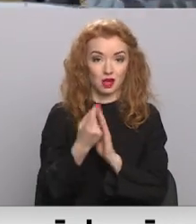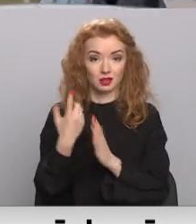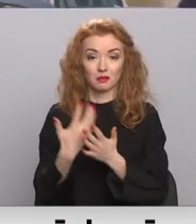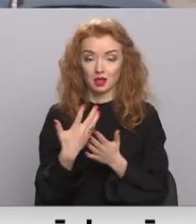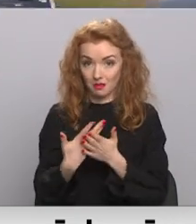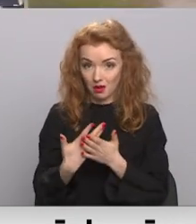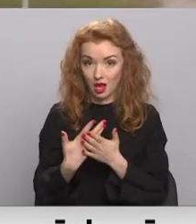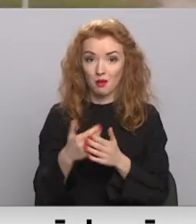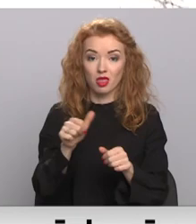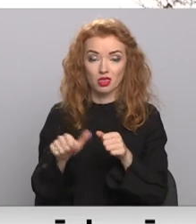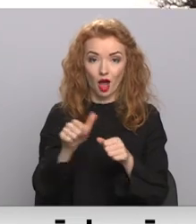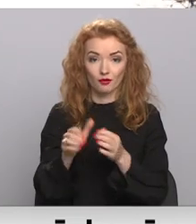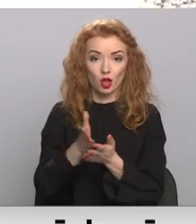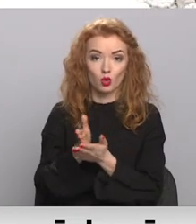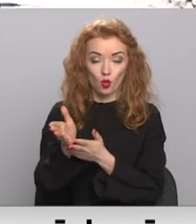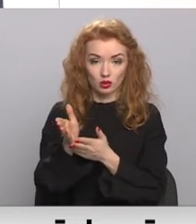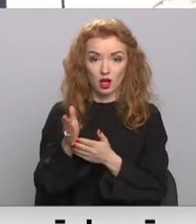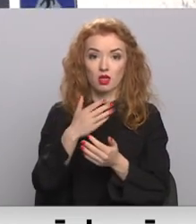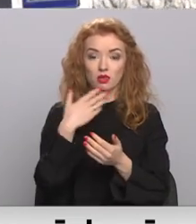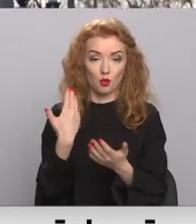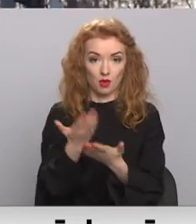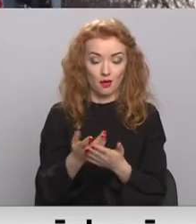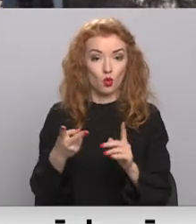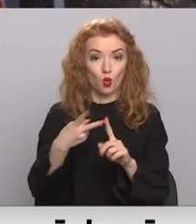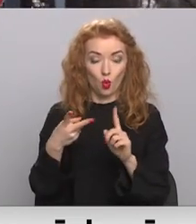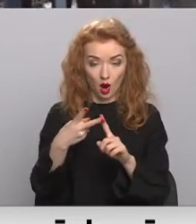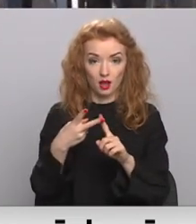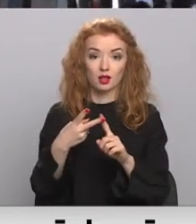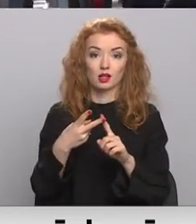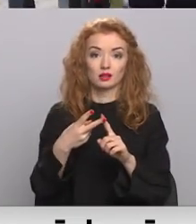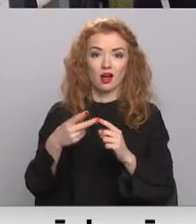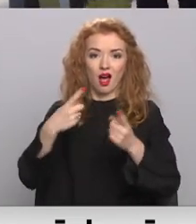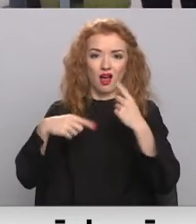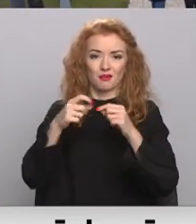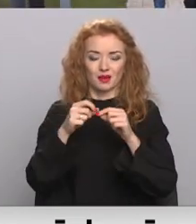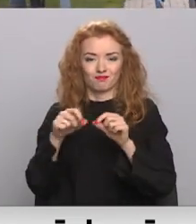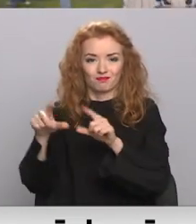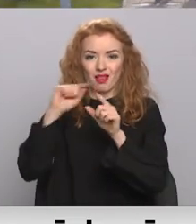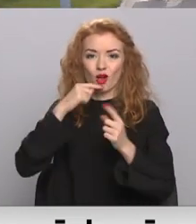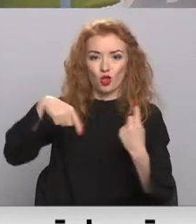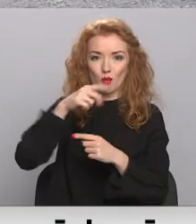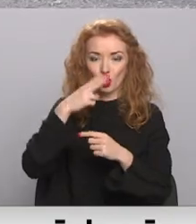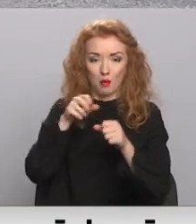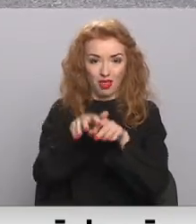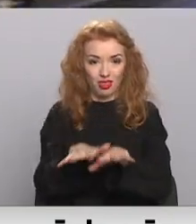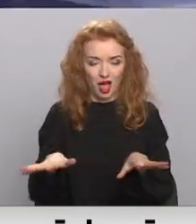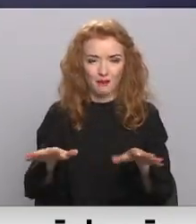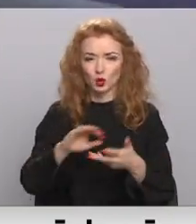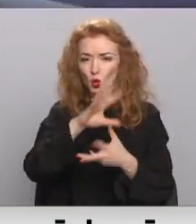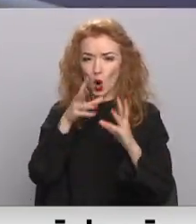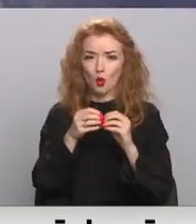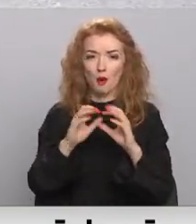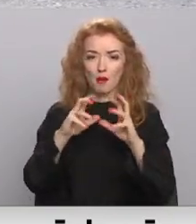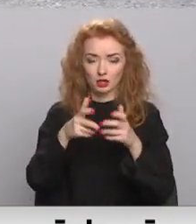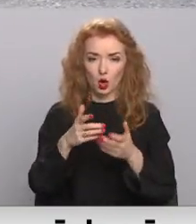Pirmkārt, naftas nozirē neauk piedāvājums. Otrakārt, atkopšanās no pandēmijas kopumā pasaulē un, ja tīpaši vasarā,